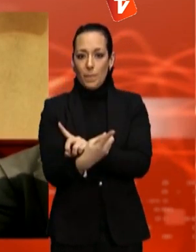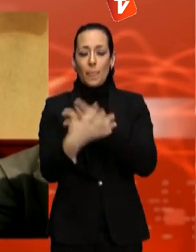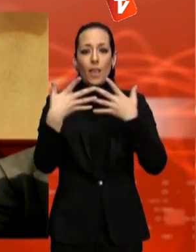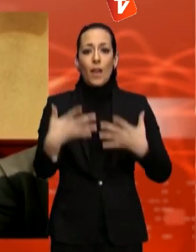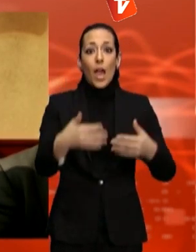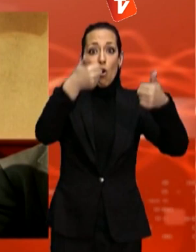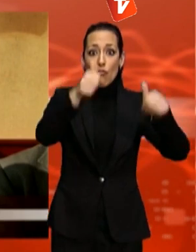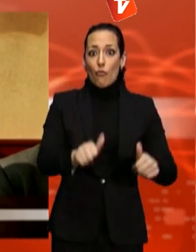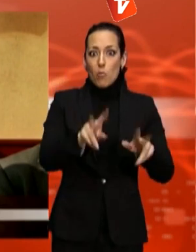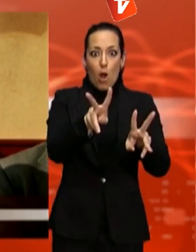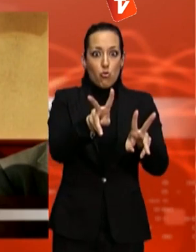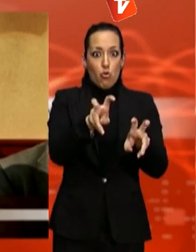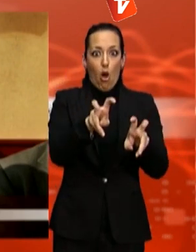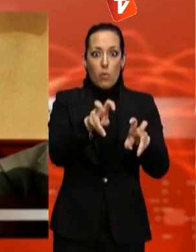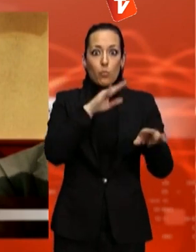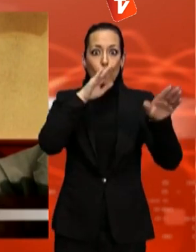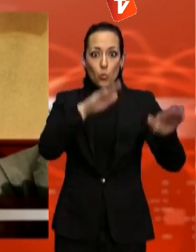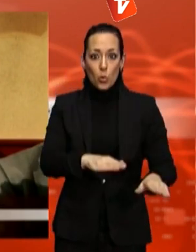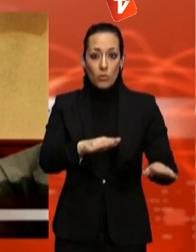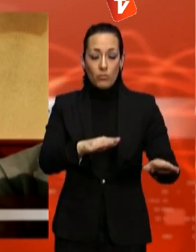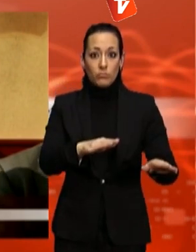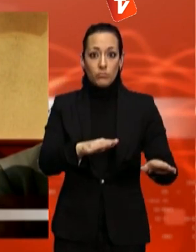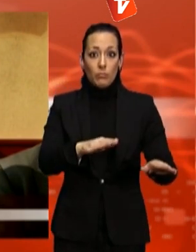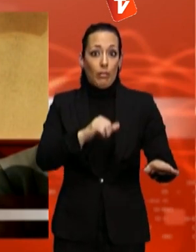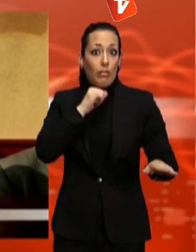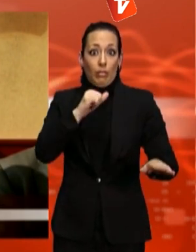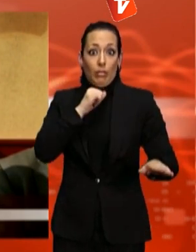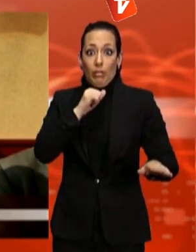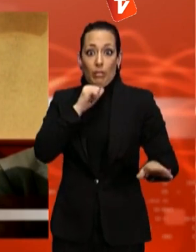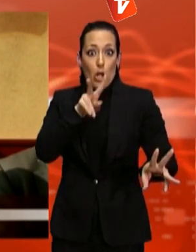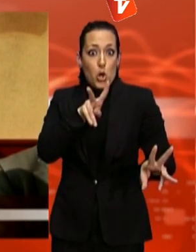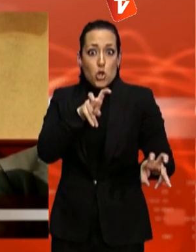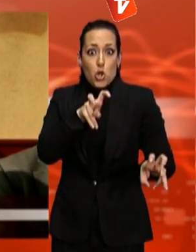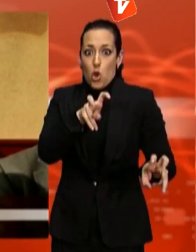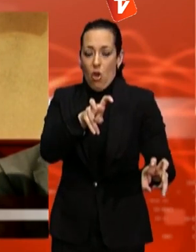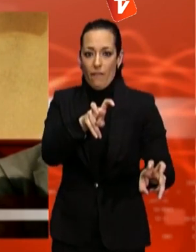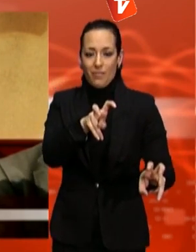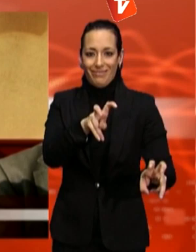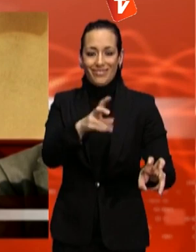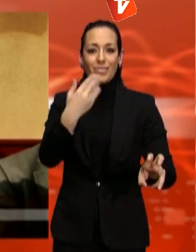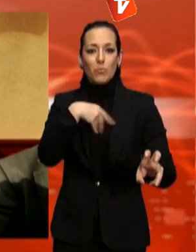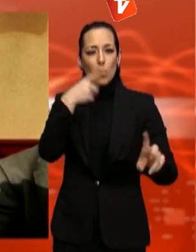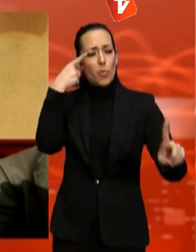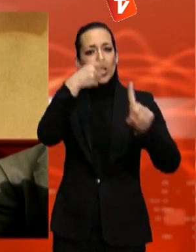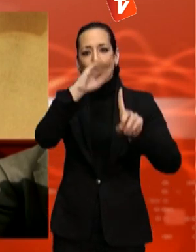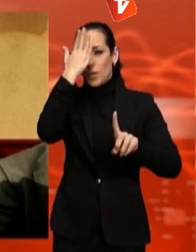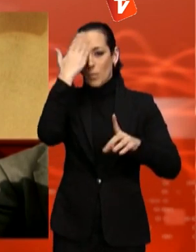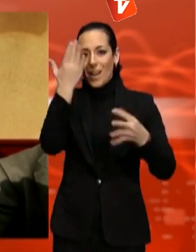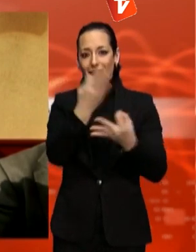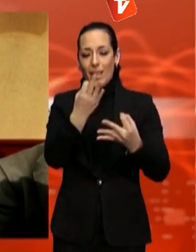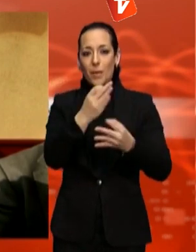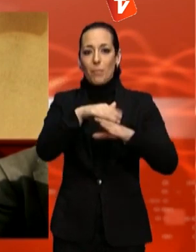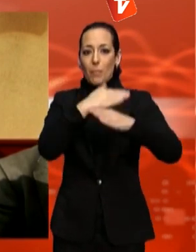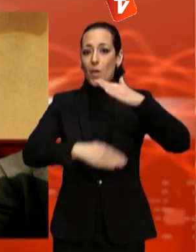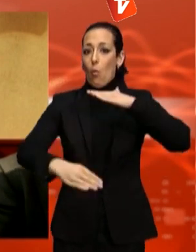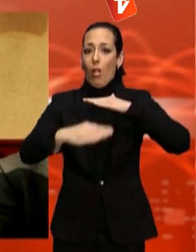fórmula innovadora, gairebé diria que revolucionària, que es fonamenta sobretot en aquesta idea d'igualtat. Per